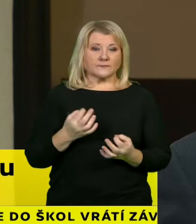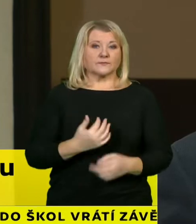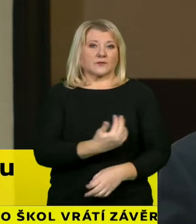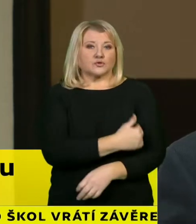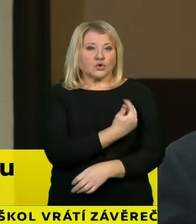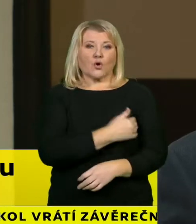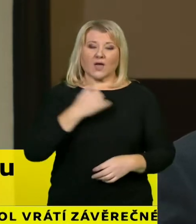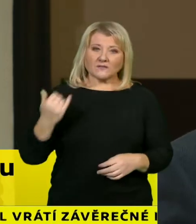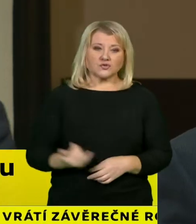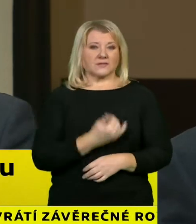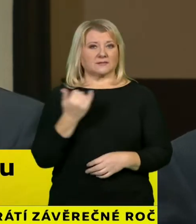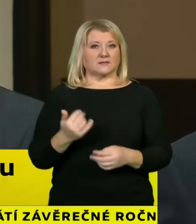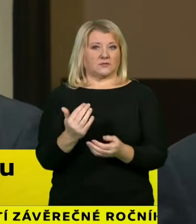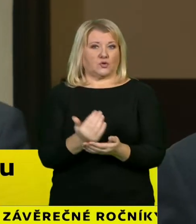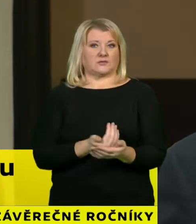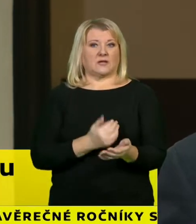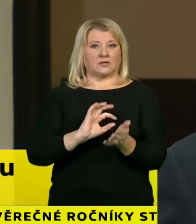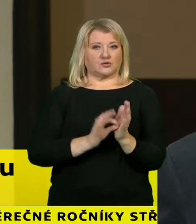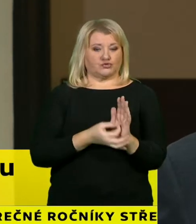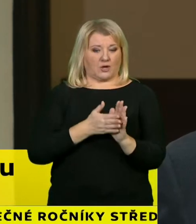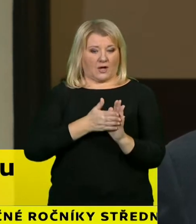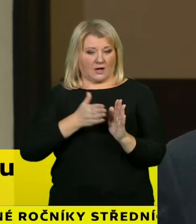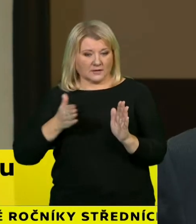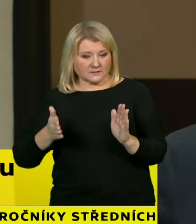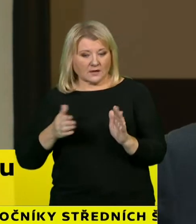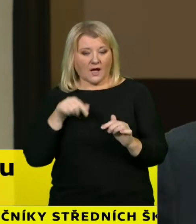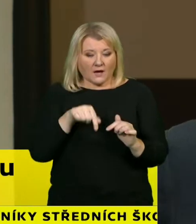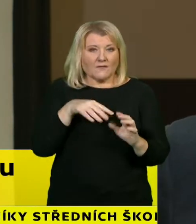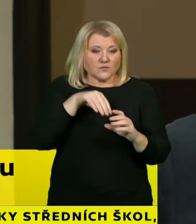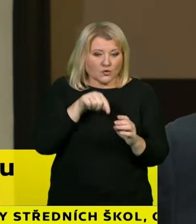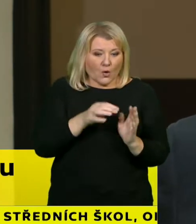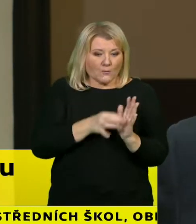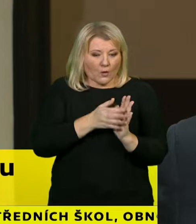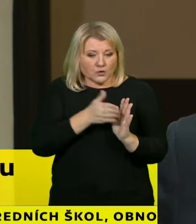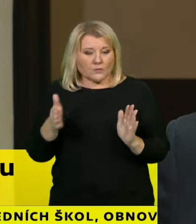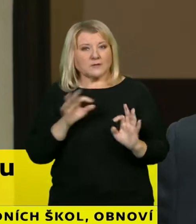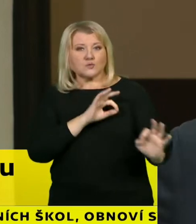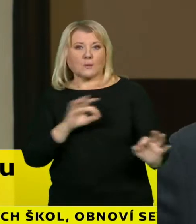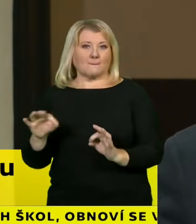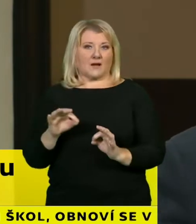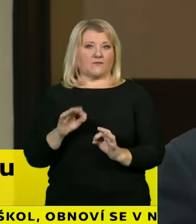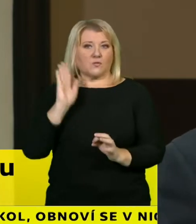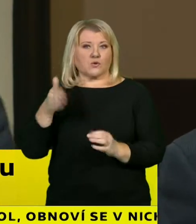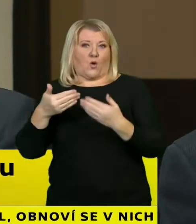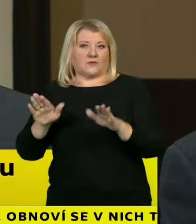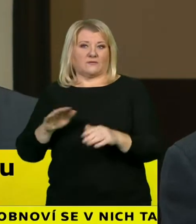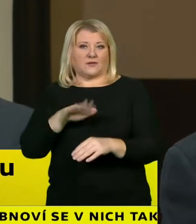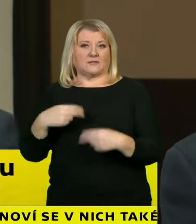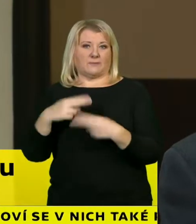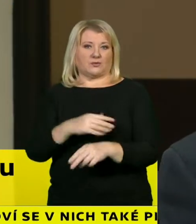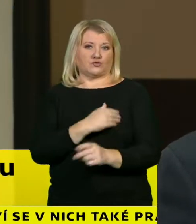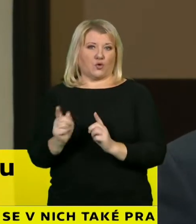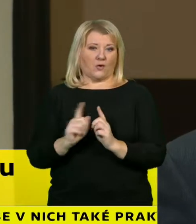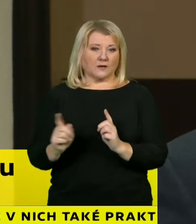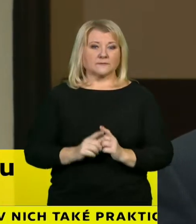dostanou dostatečný čas na to, aby se na ta rozvolňující opatření připravili. Dost na tom, že v těch